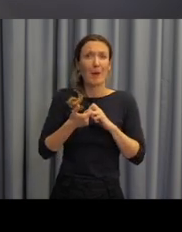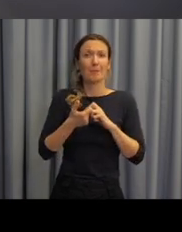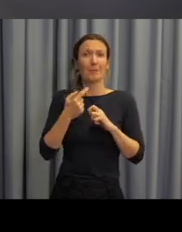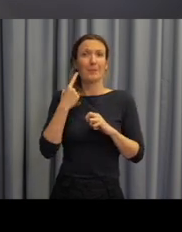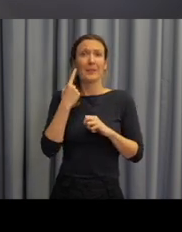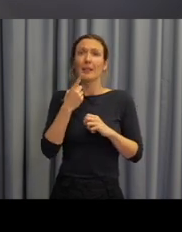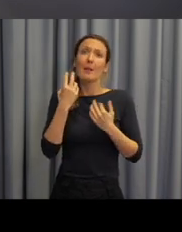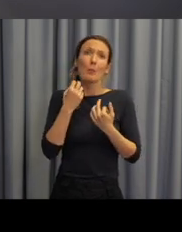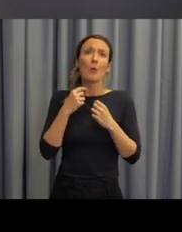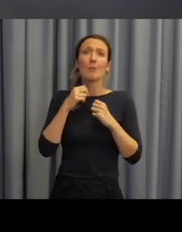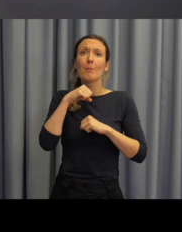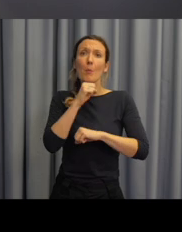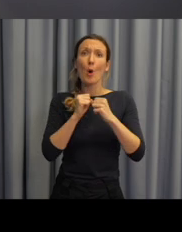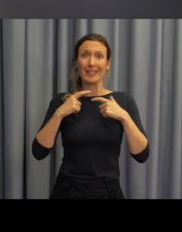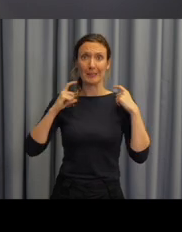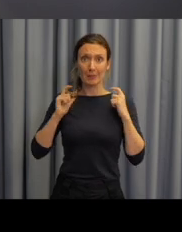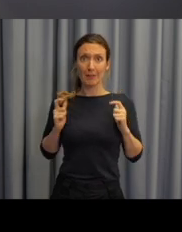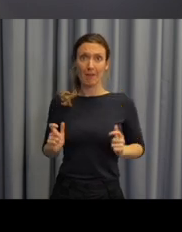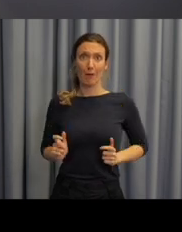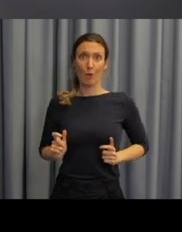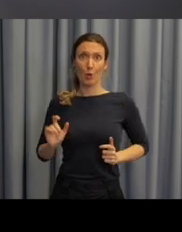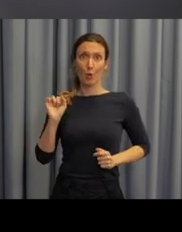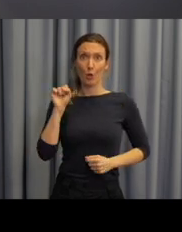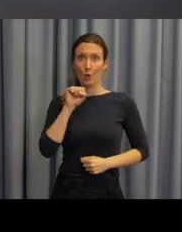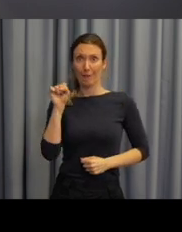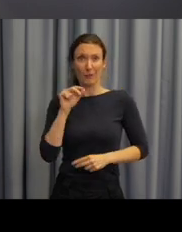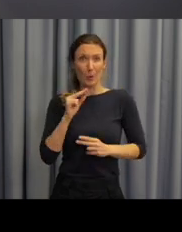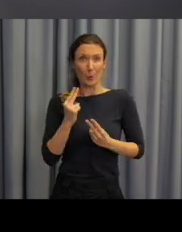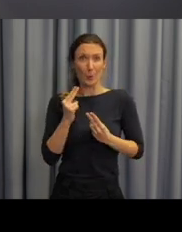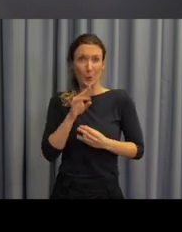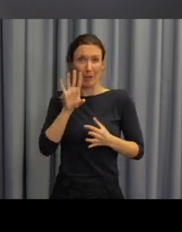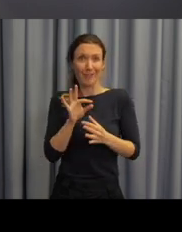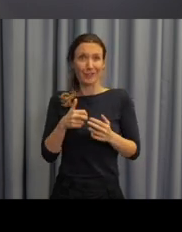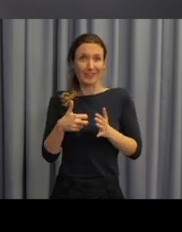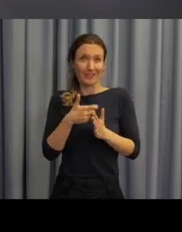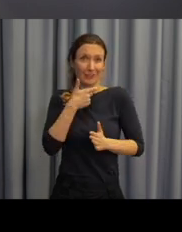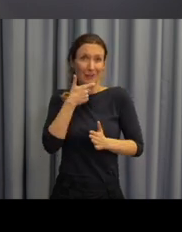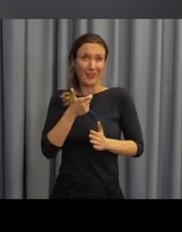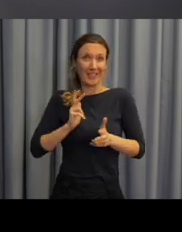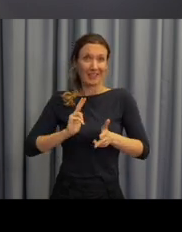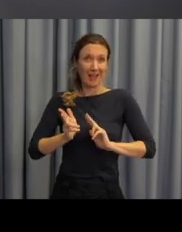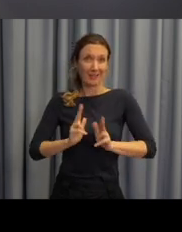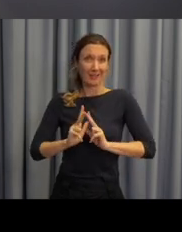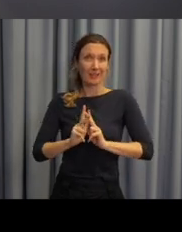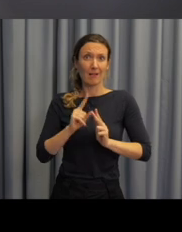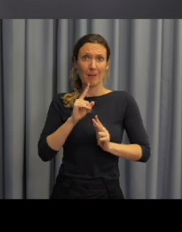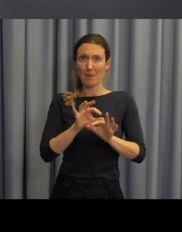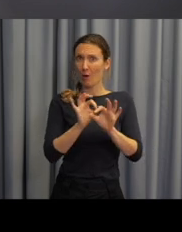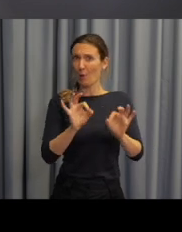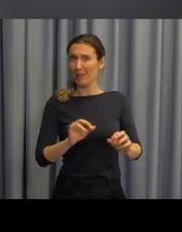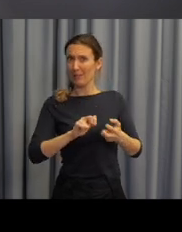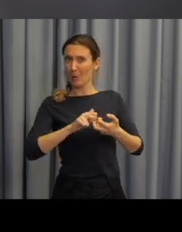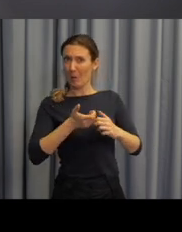jazyce, k nějakým třeba obrnám jazykovým nebo nějakým problémům s pohybem trupu,